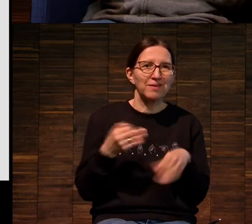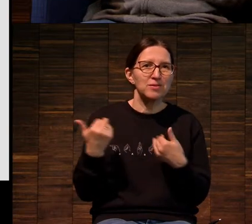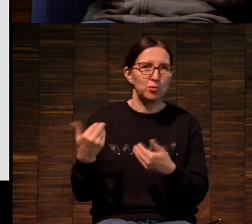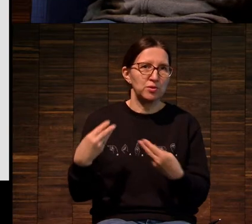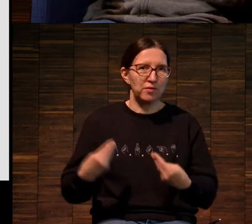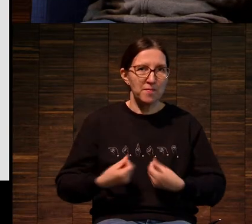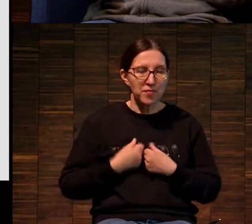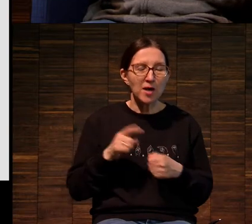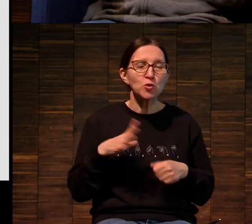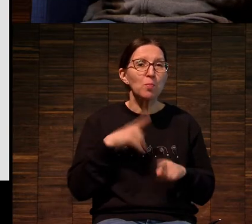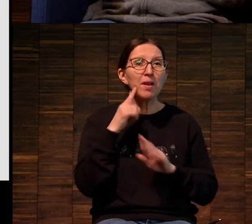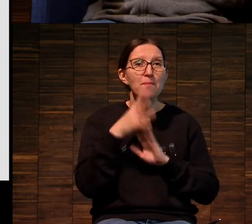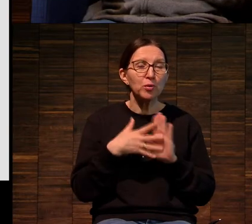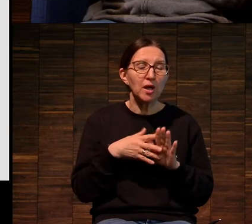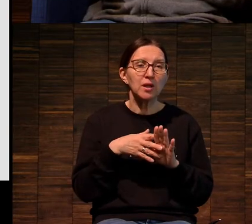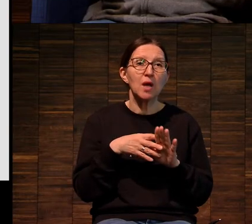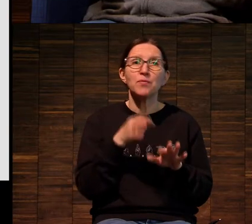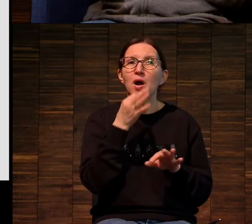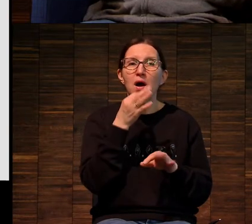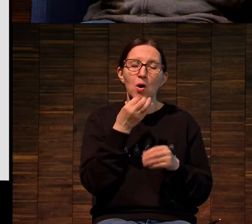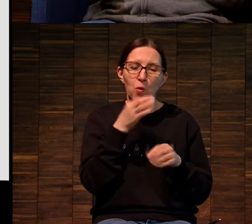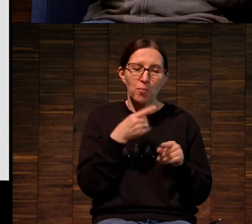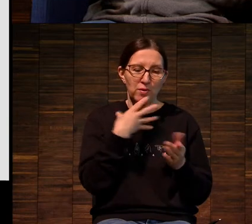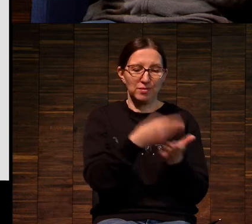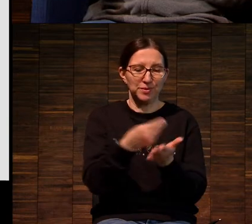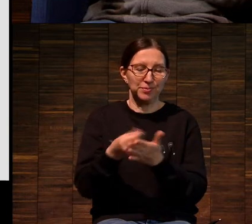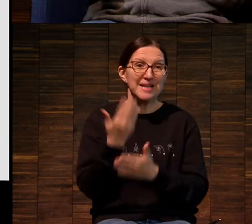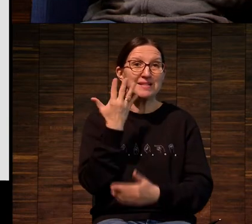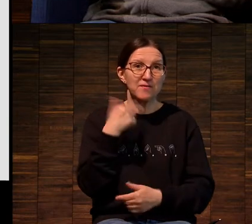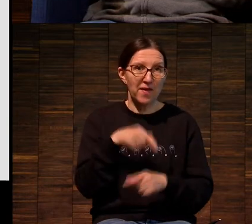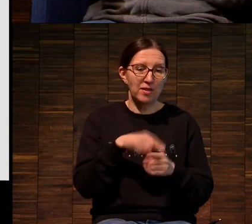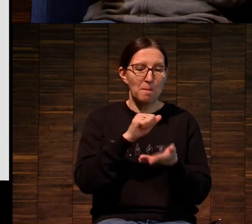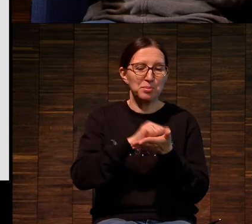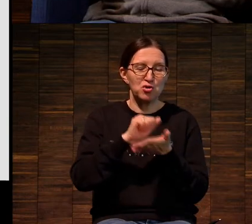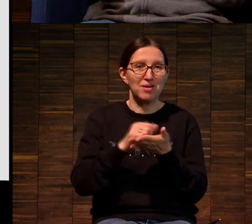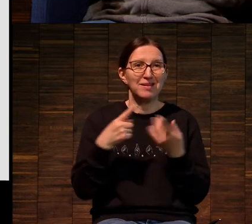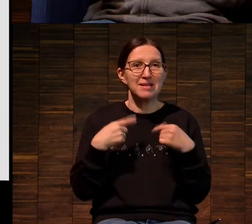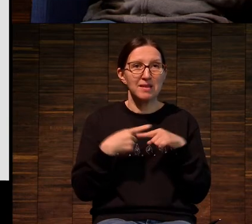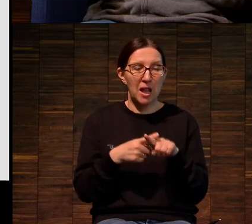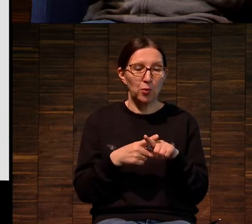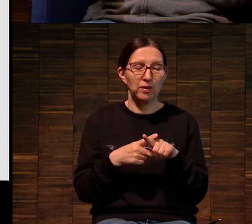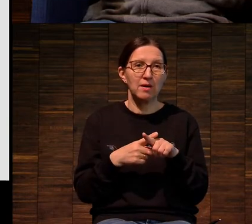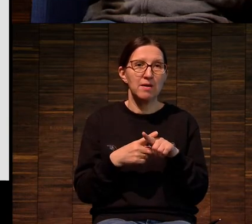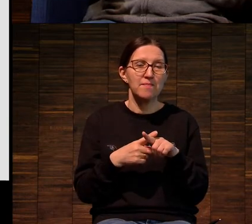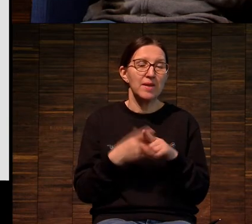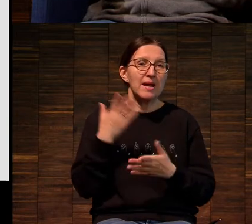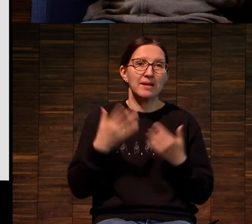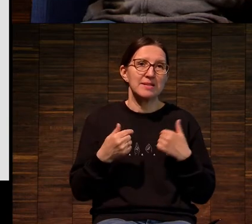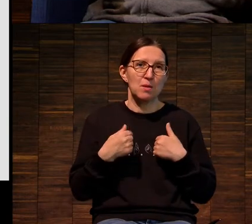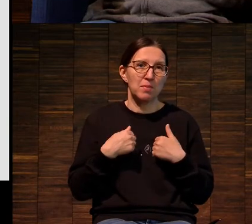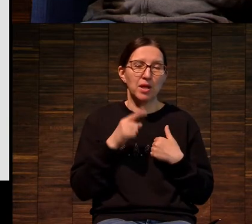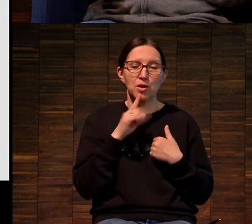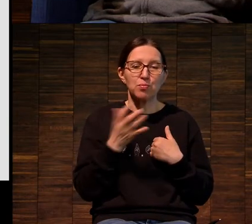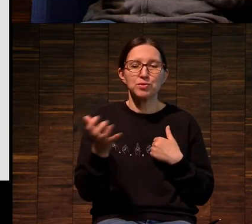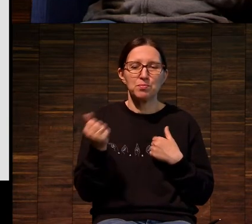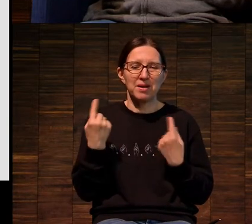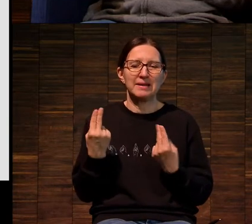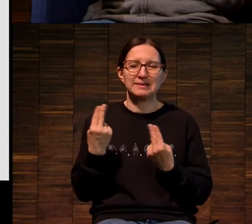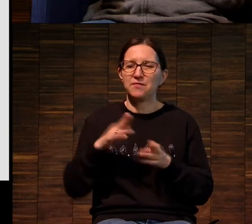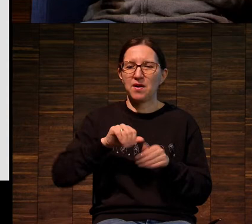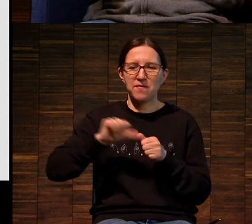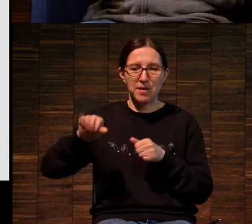Чтобы было понятно, каждый цвет в печатных технологиях, если мы не берем цифровые